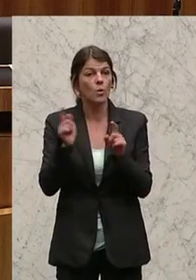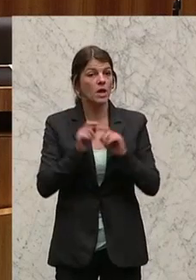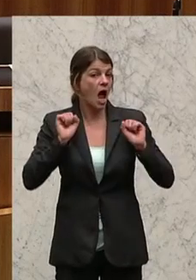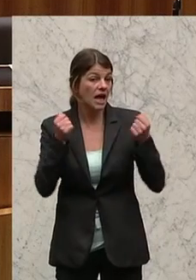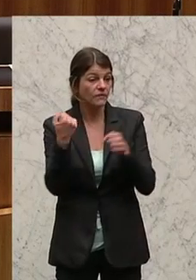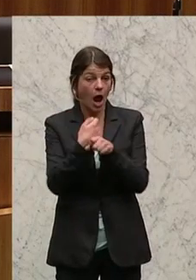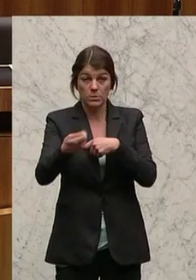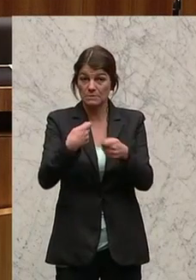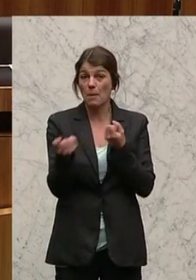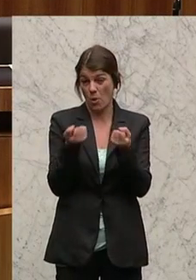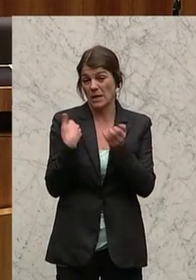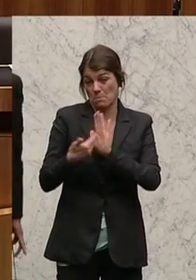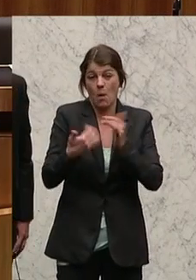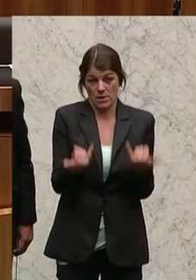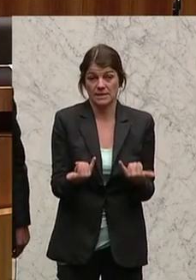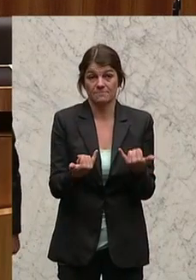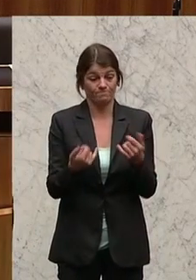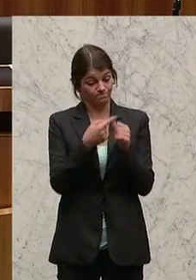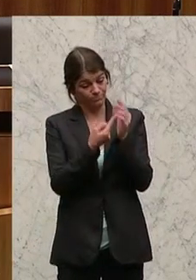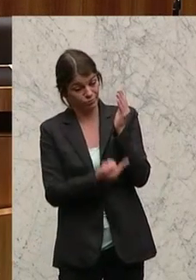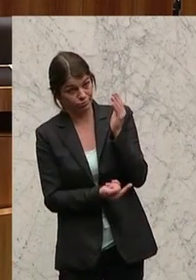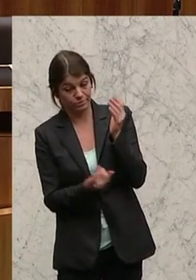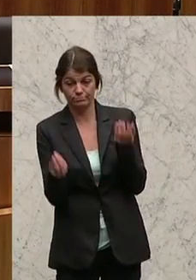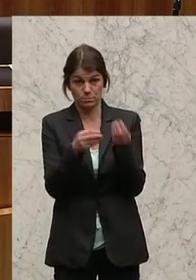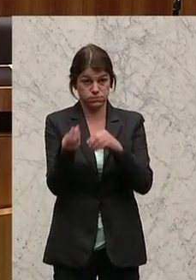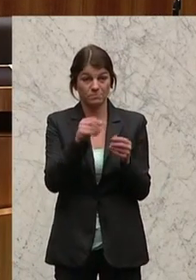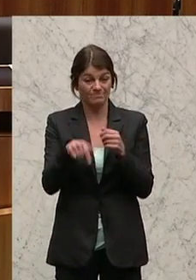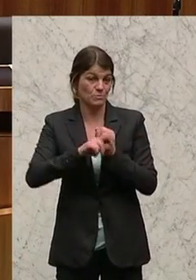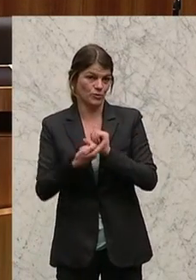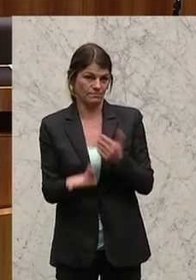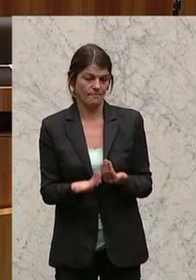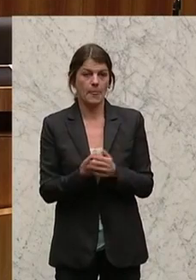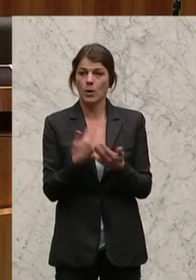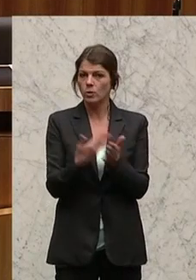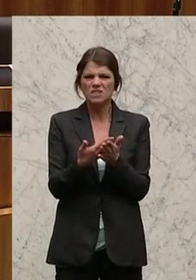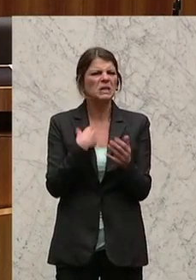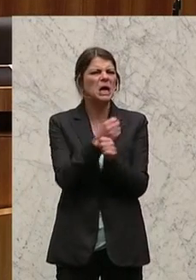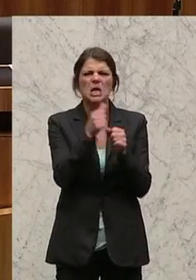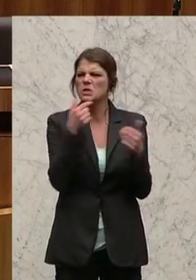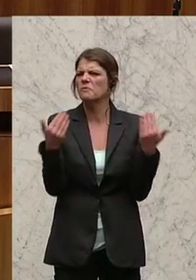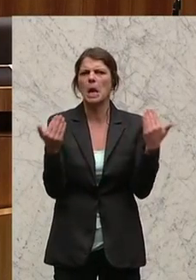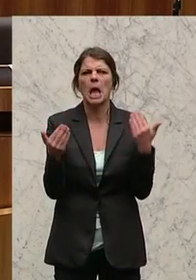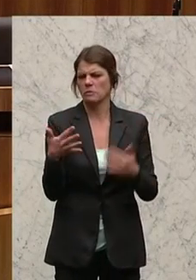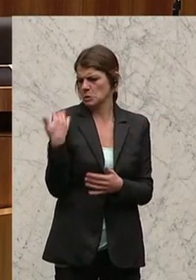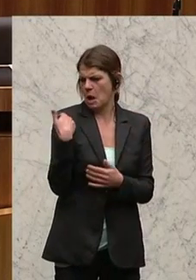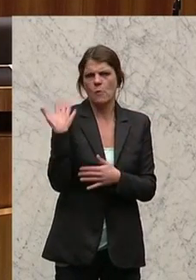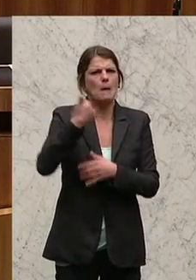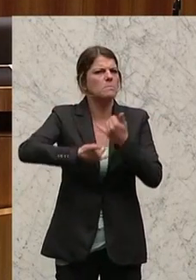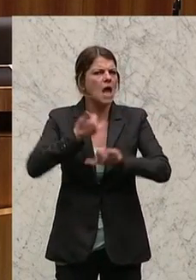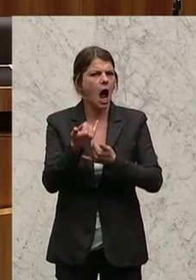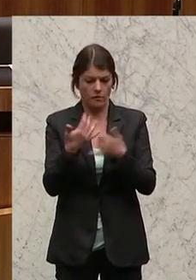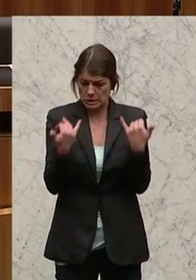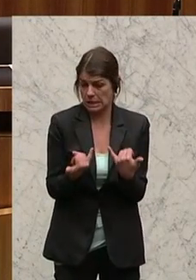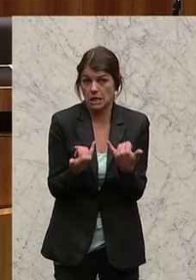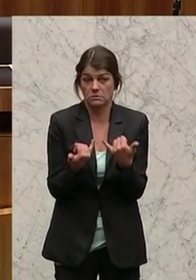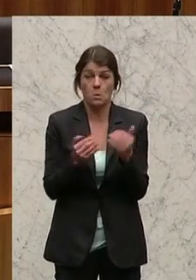Arbeitsmarktpolitik, die wir benötigen. Dieses setzt sich dann zusammen. Und daher kann man nicht vergleichen, was war vor einem Jahr und